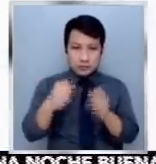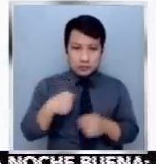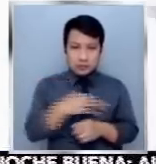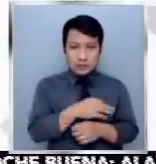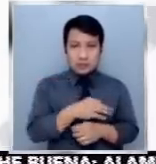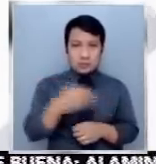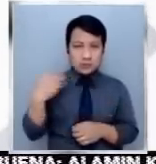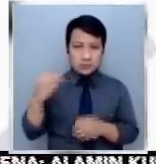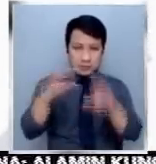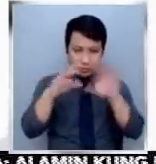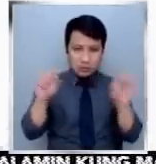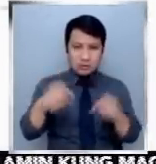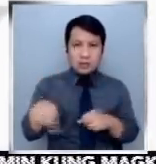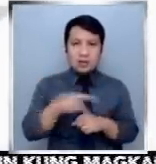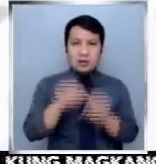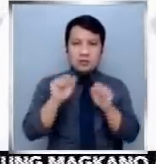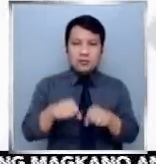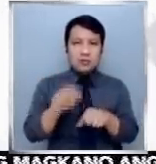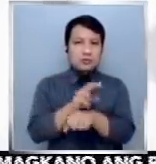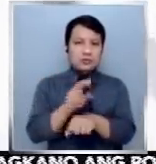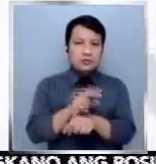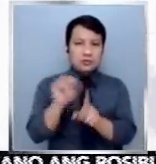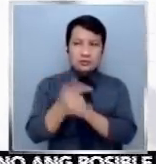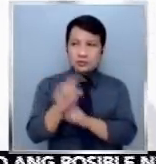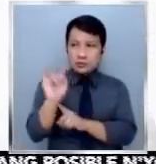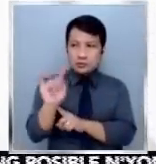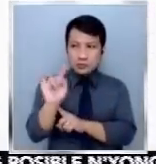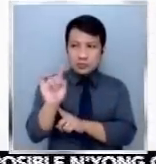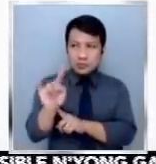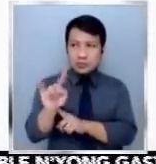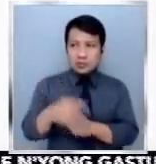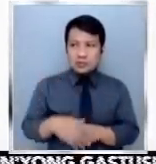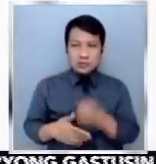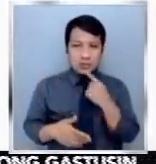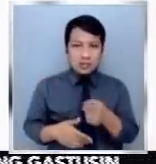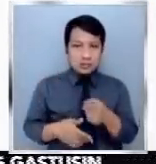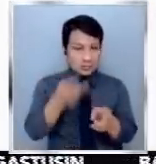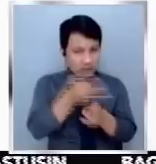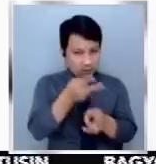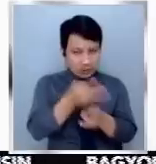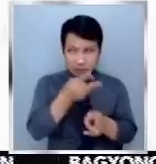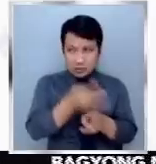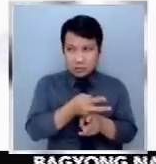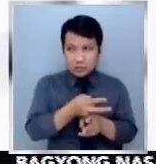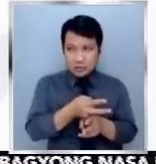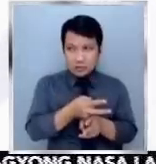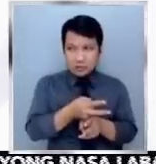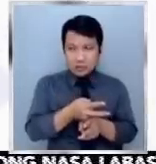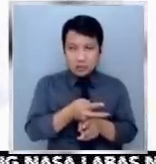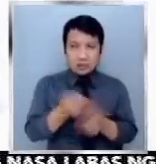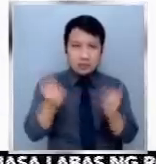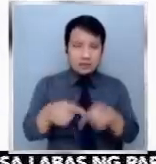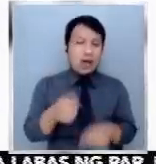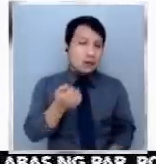Lakson, may potensyal na magamit ang social media sa disinformation kung hindi mababantayan at maaaring humantong sa maling pagpili